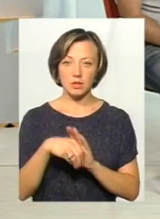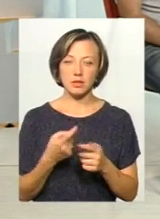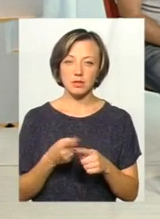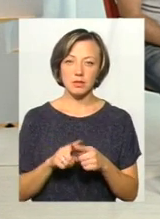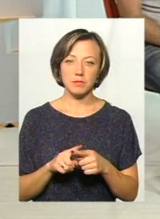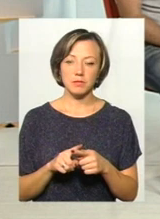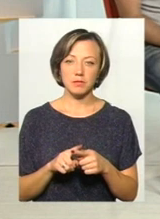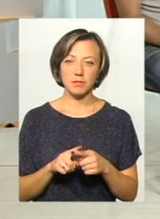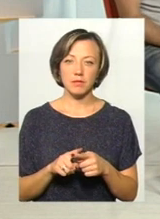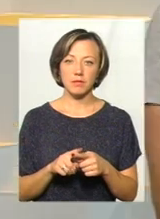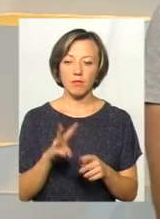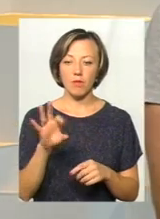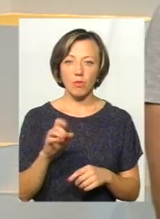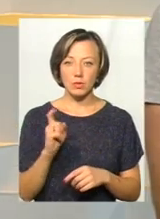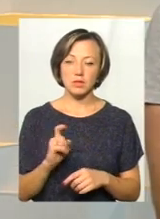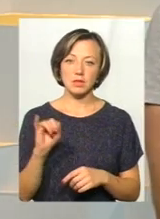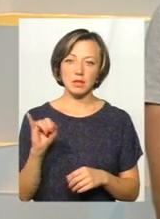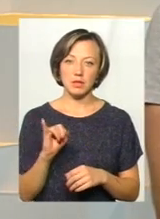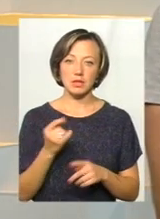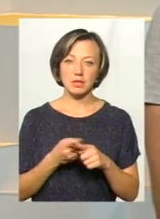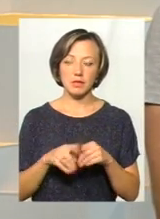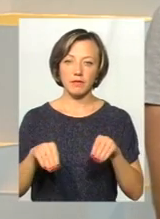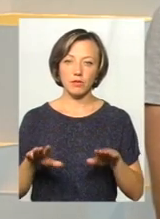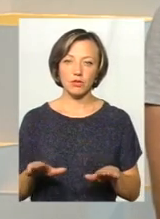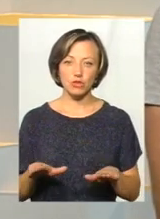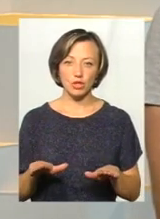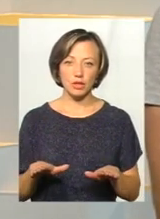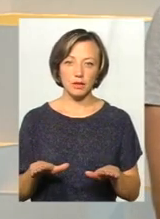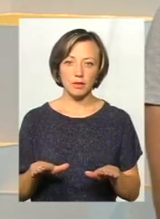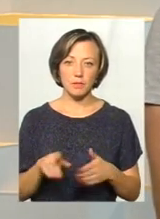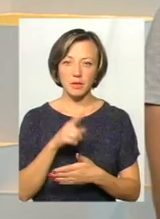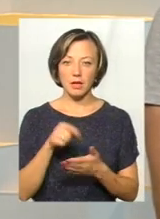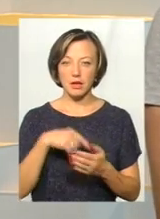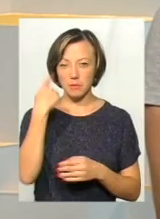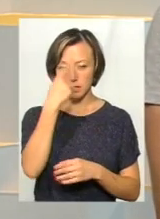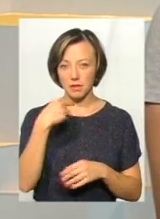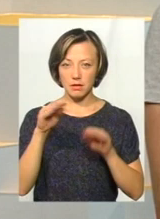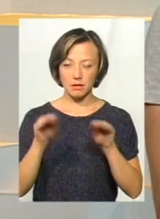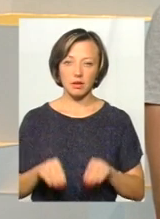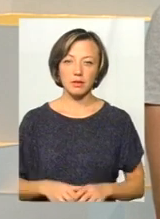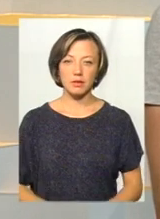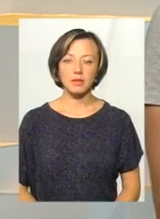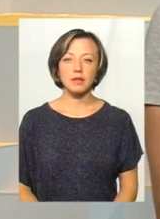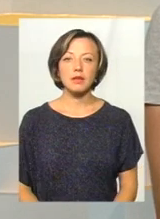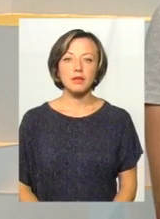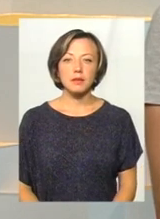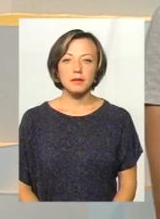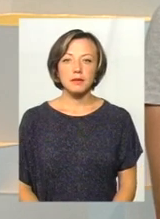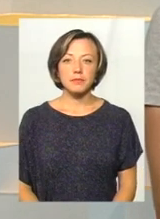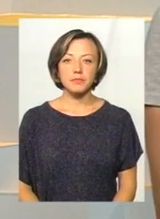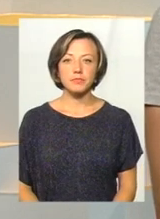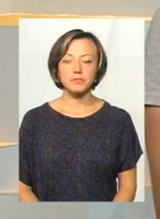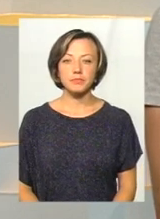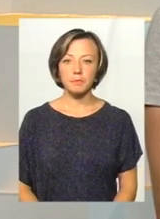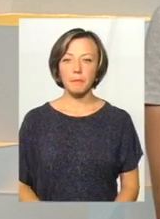цієї ініціативи, МОЗу, і це вирішить питання персональних самих даних. Питання даних